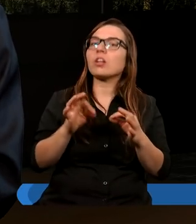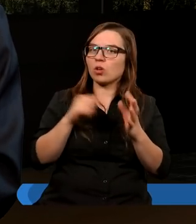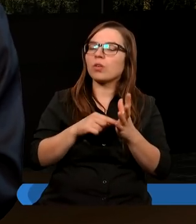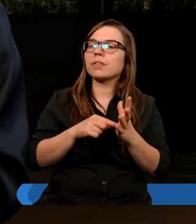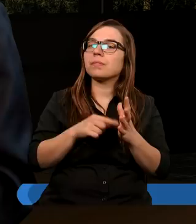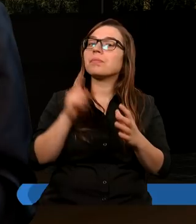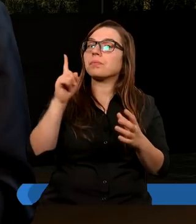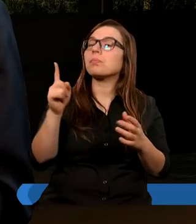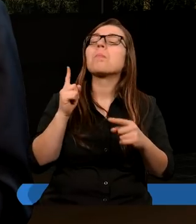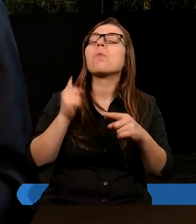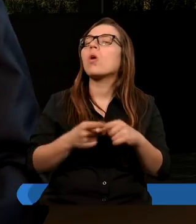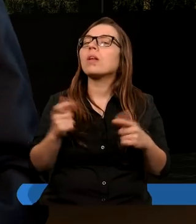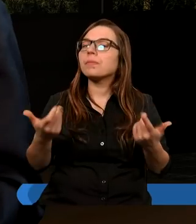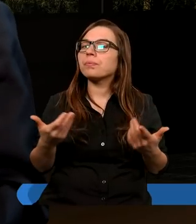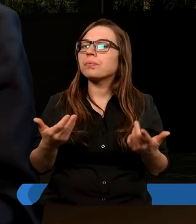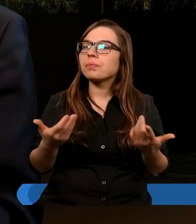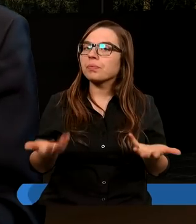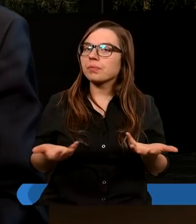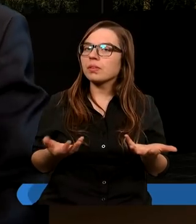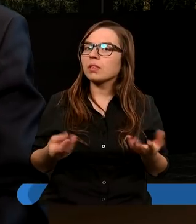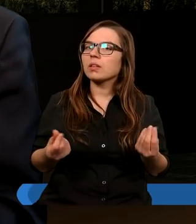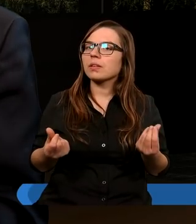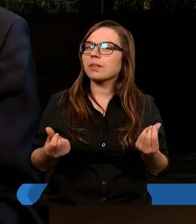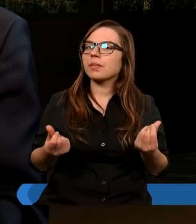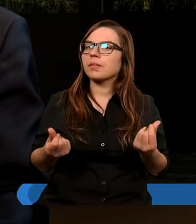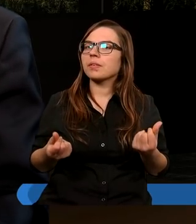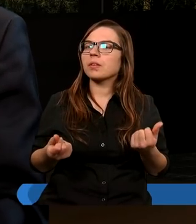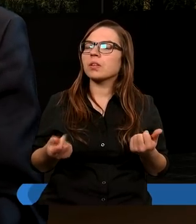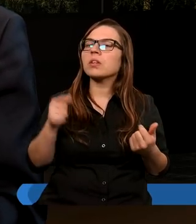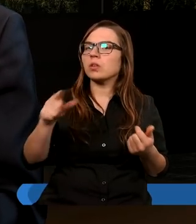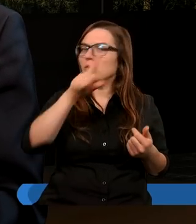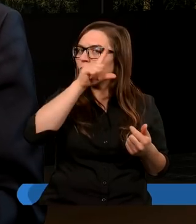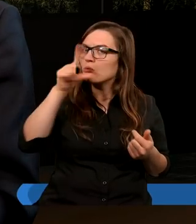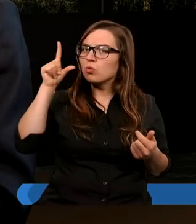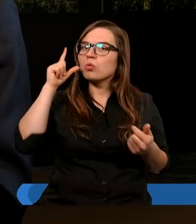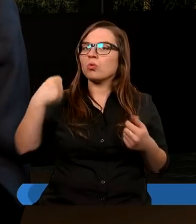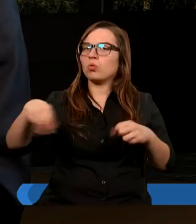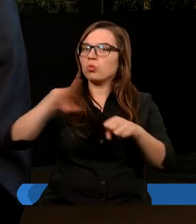dlatego postanowili ten skład ludzi, którzy zajmują się